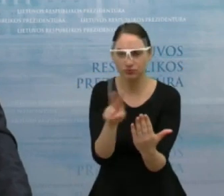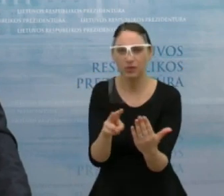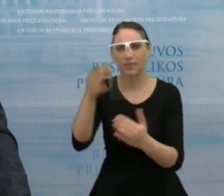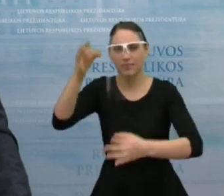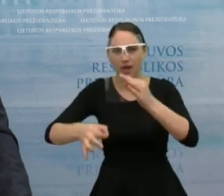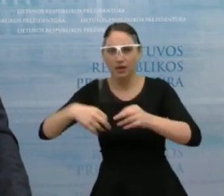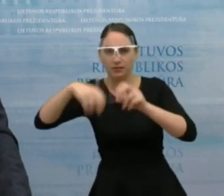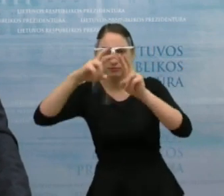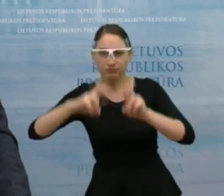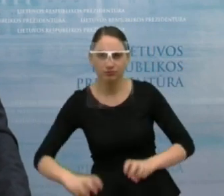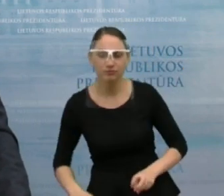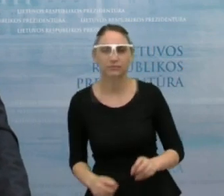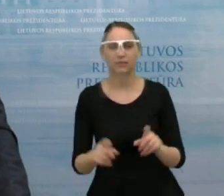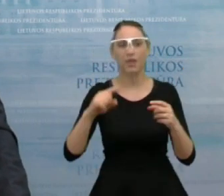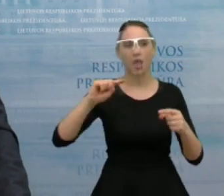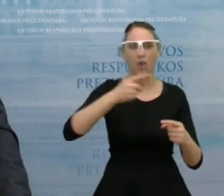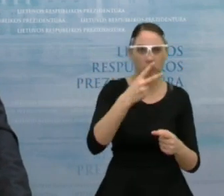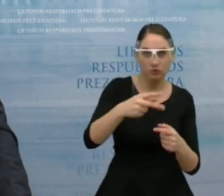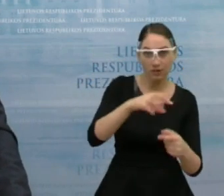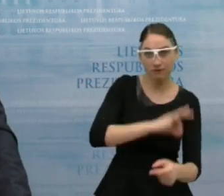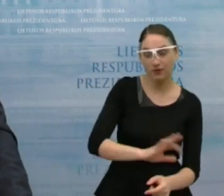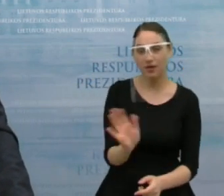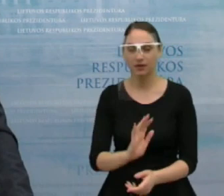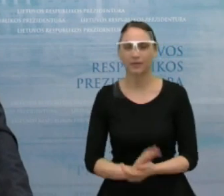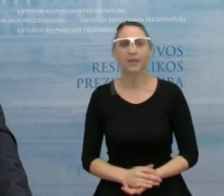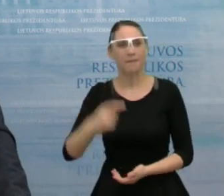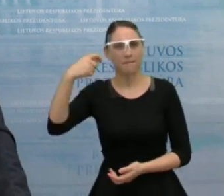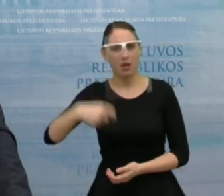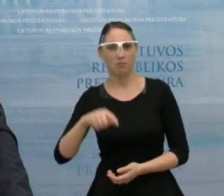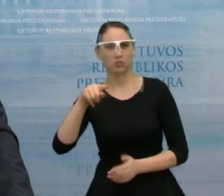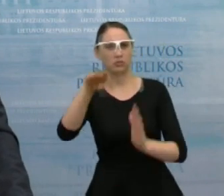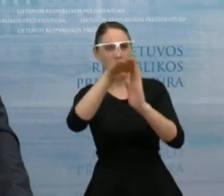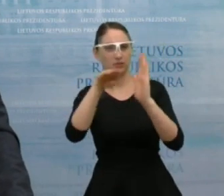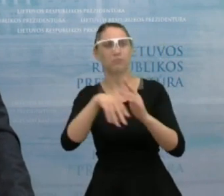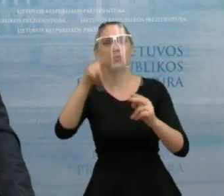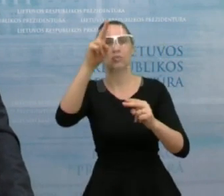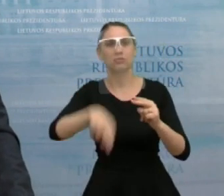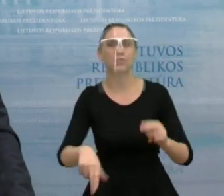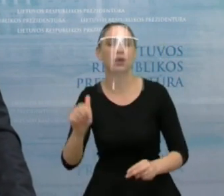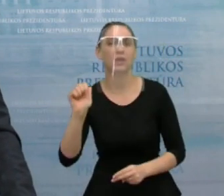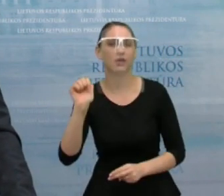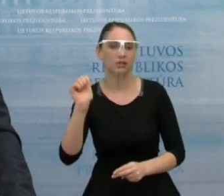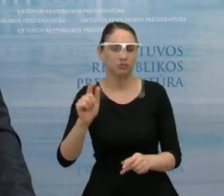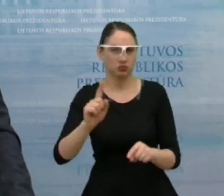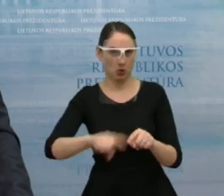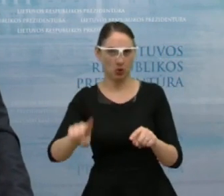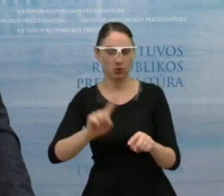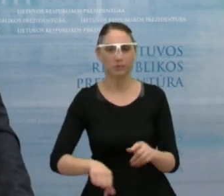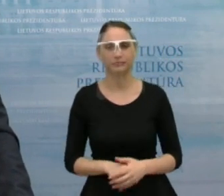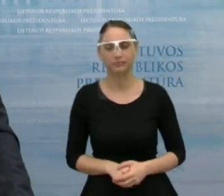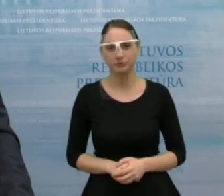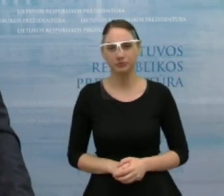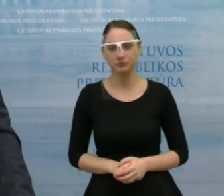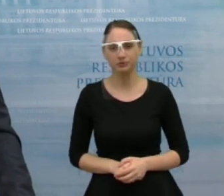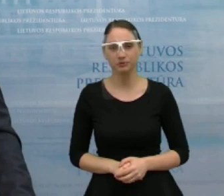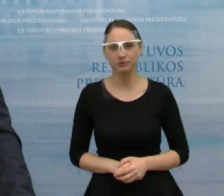pusės, tiek iš ekonominės pusės ir prezidentas dėl šio įstatymo priims sprendimą artimiausių metų. Be jokios abijonės taip